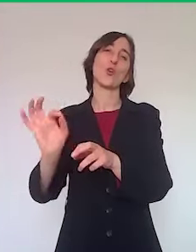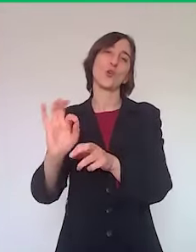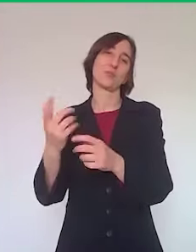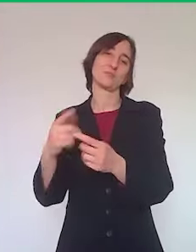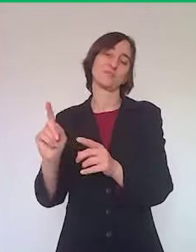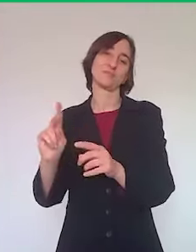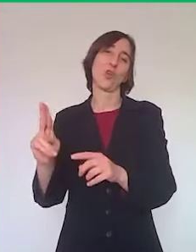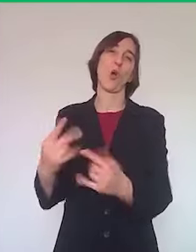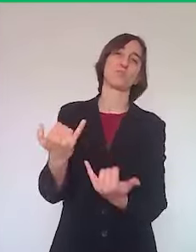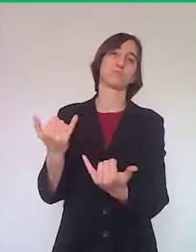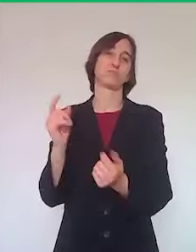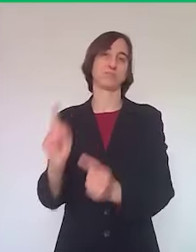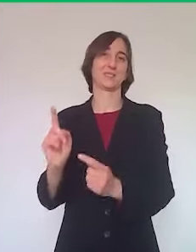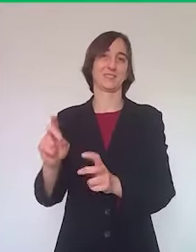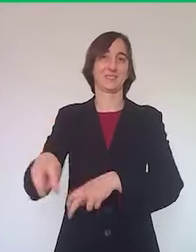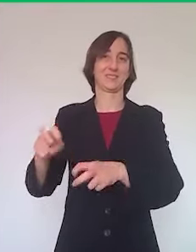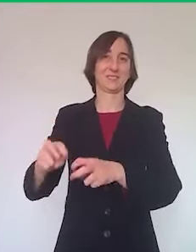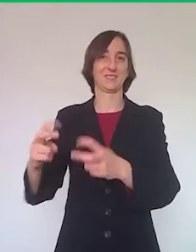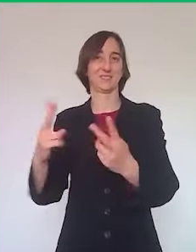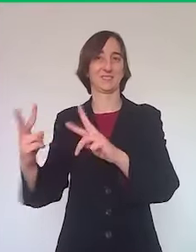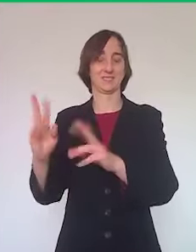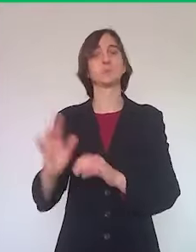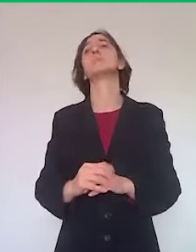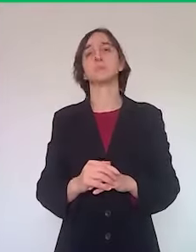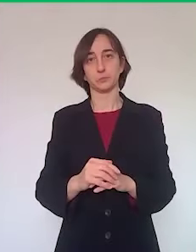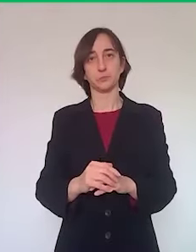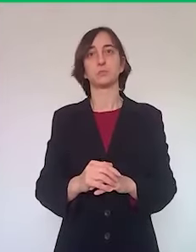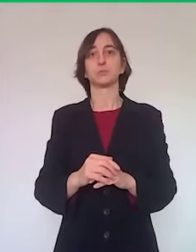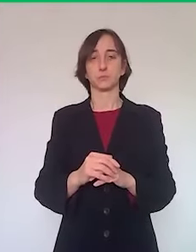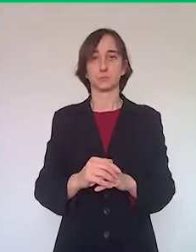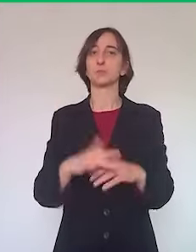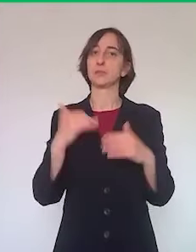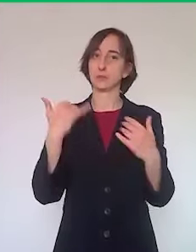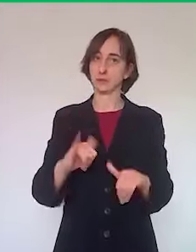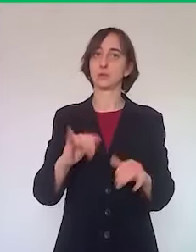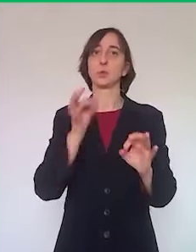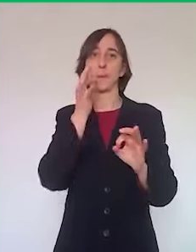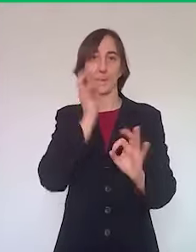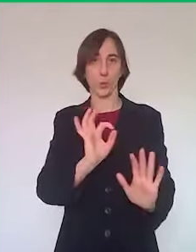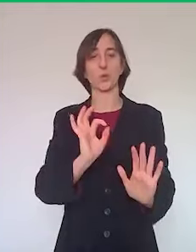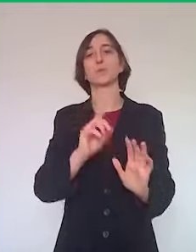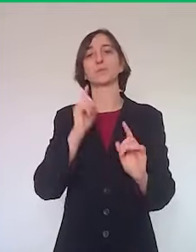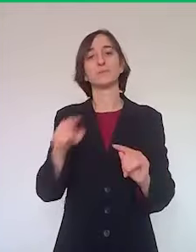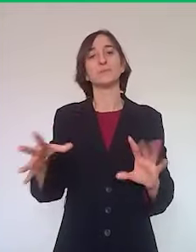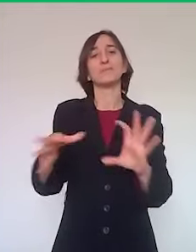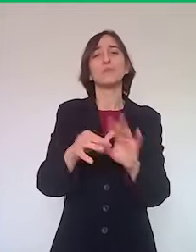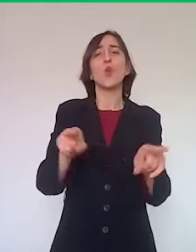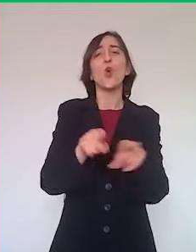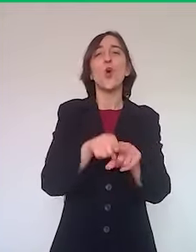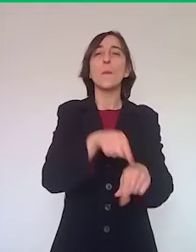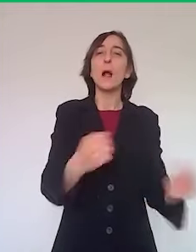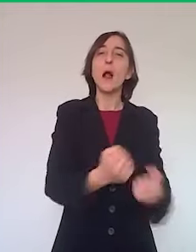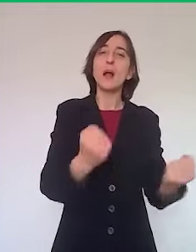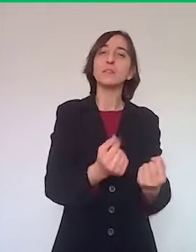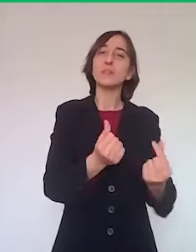dal Ministro dell'Agricoltura, sì è possibile in analogia alle attività economiche autorizzate per l'agricoltura anche svolgere